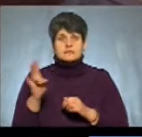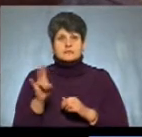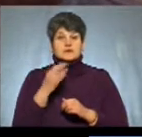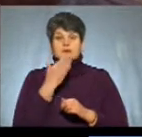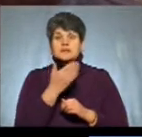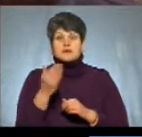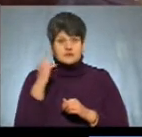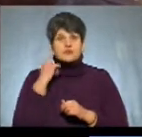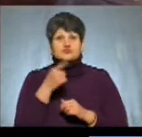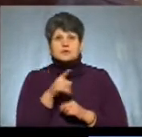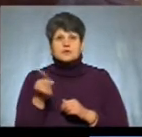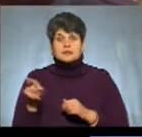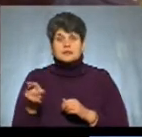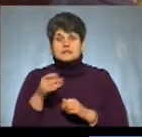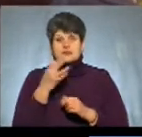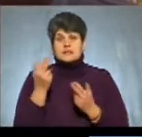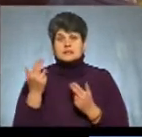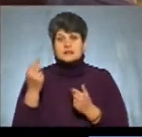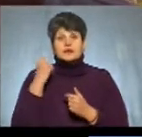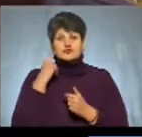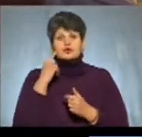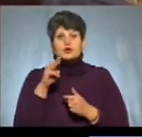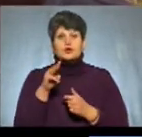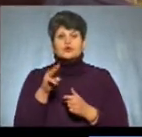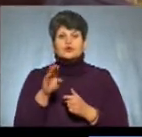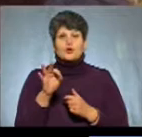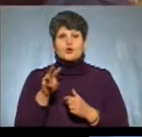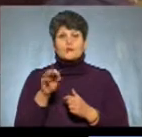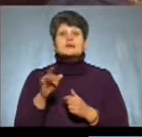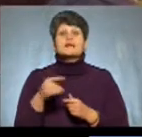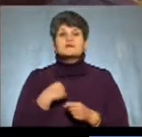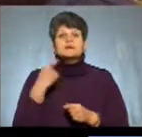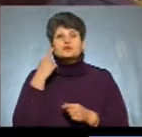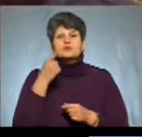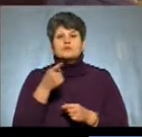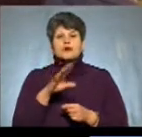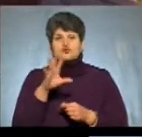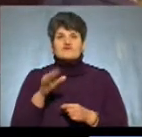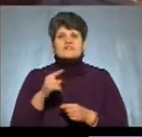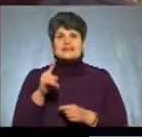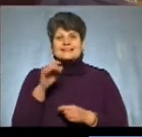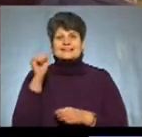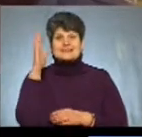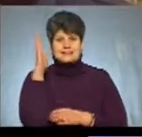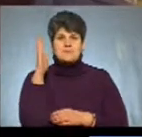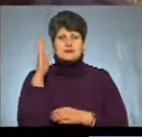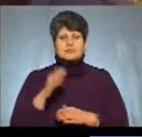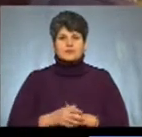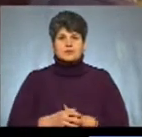всі? Він сказав, так, всі заявили, що чули про томос. Як ви настроємо, якщо ви всі за, підніміть руки.